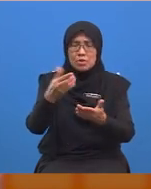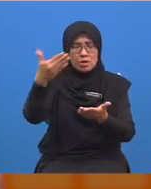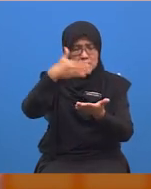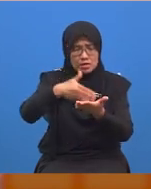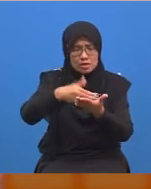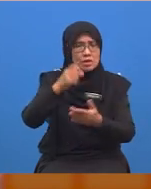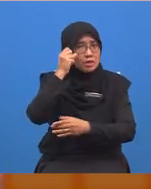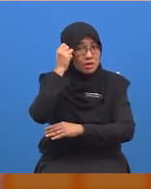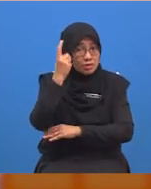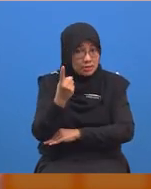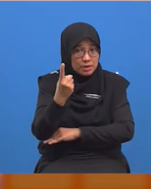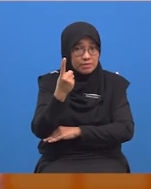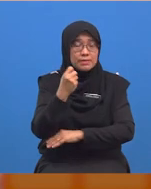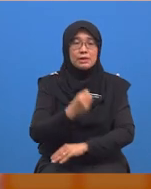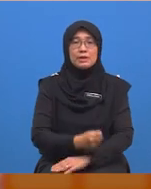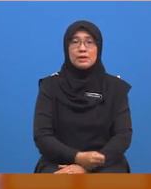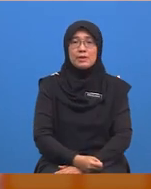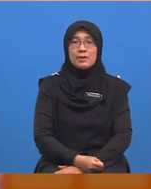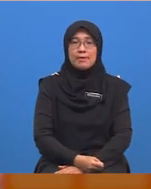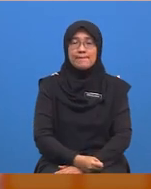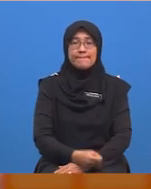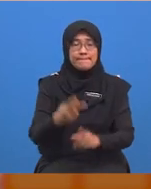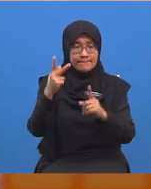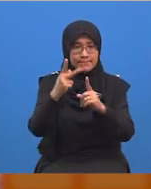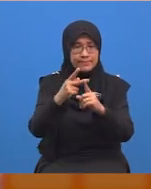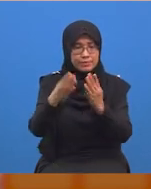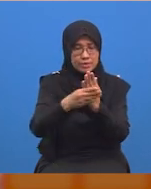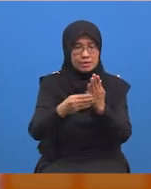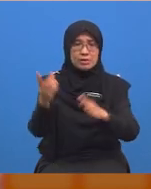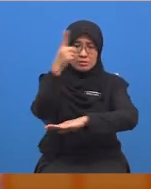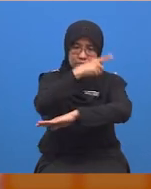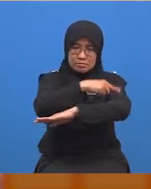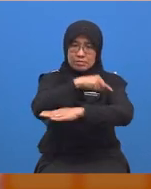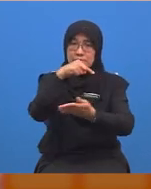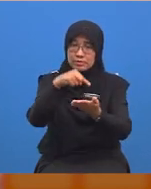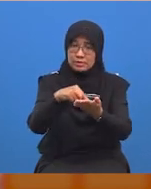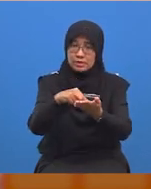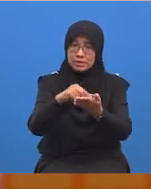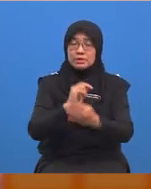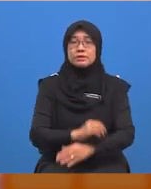kefahaman dan kejelasan terhadap kemahiran yang dipelajari pada hari ini.